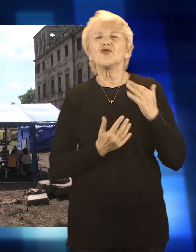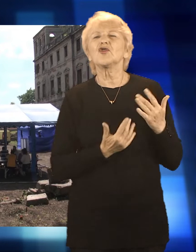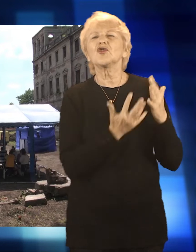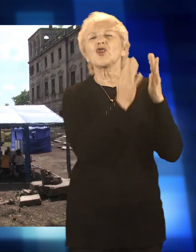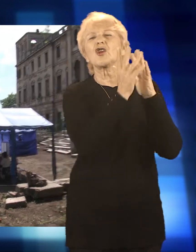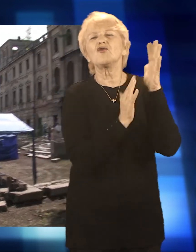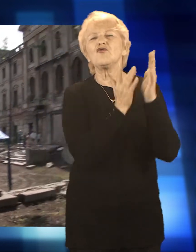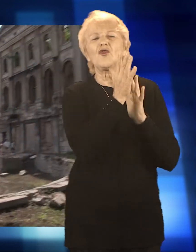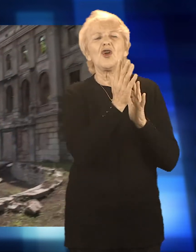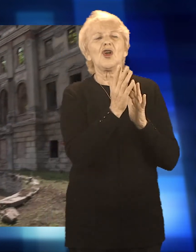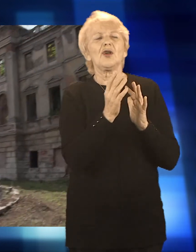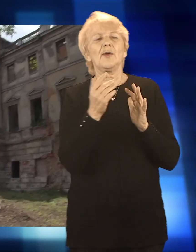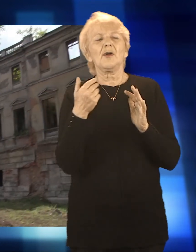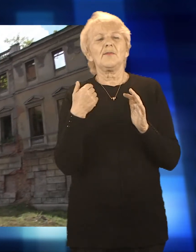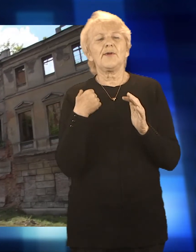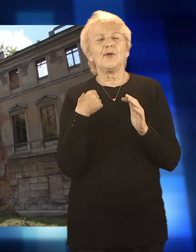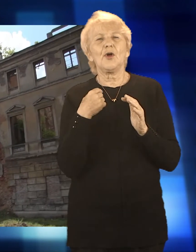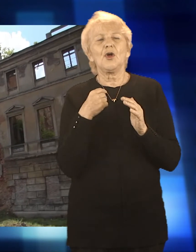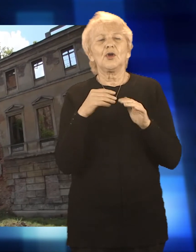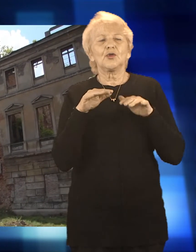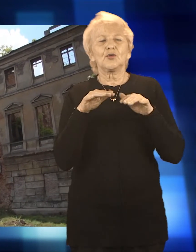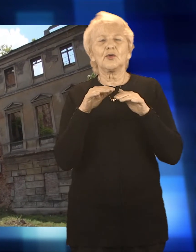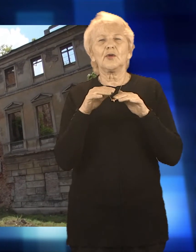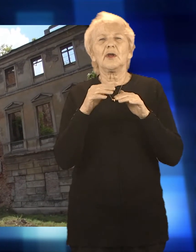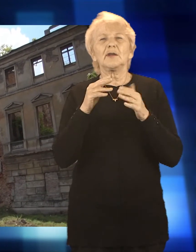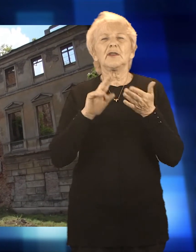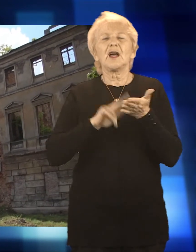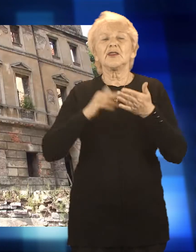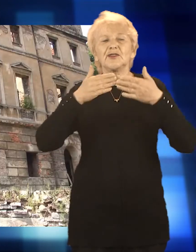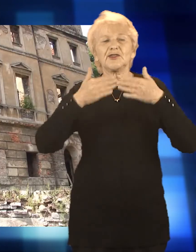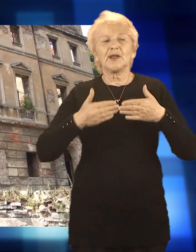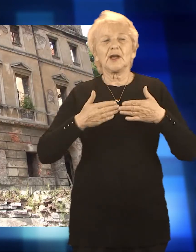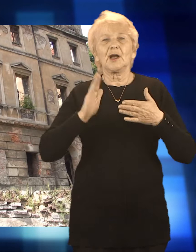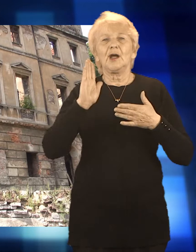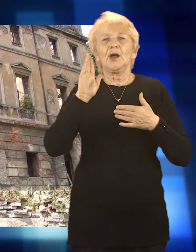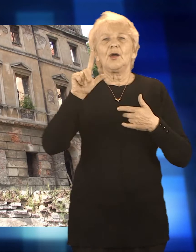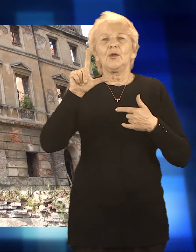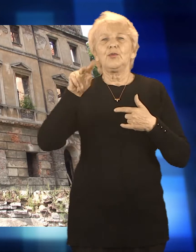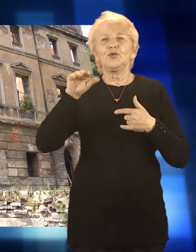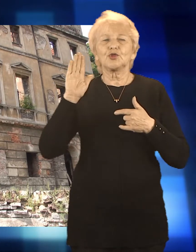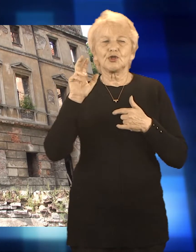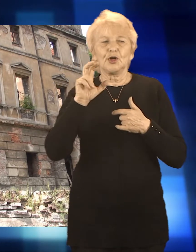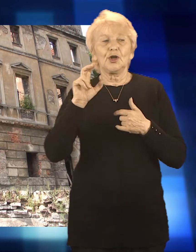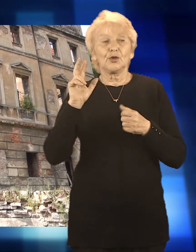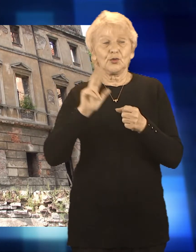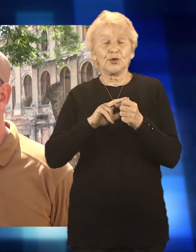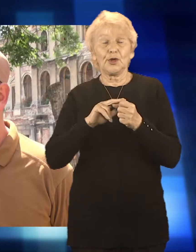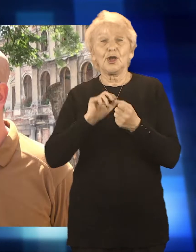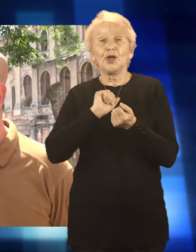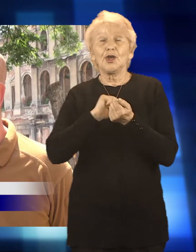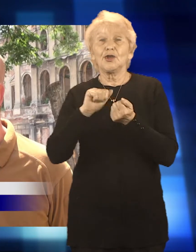prac porządkowych jest tu zgoła inaczej i wreszcie teren przy Pałacu w Sławikowie mógł otworzyć się na mieszkańców regionu.